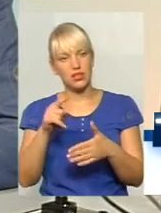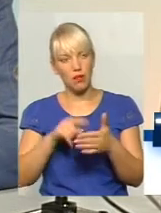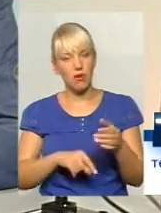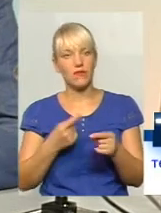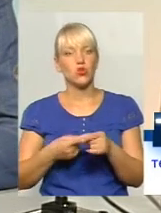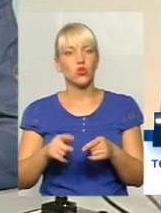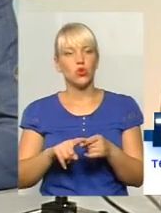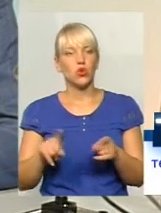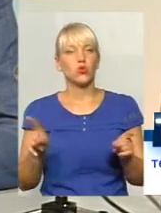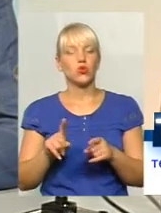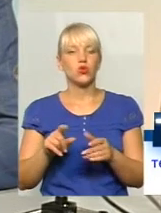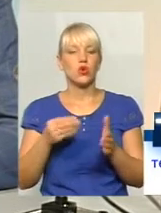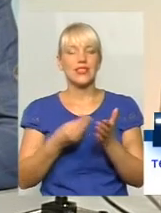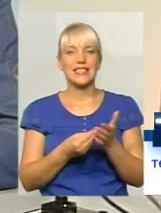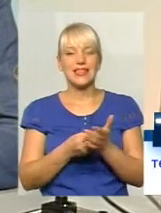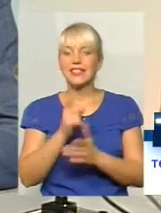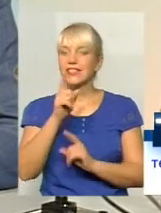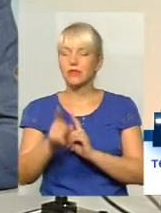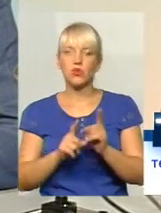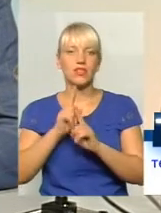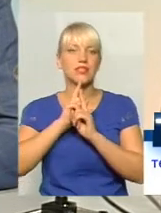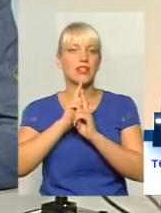того, що ціна змінюватись не буде.